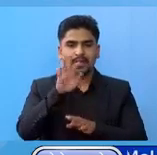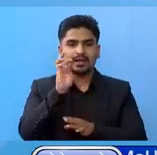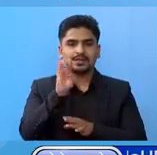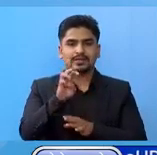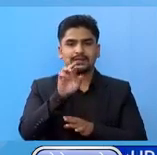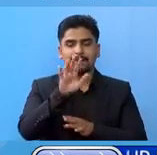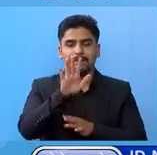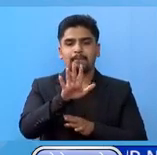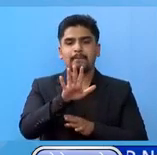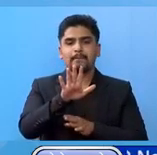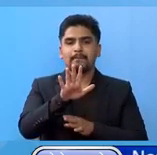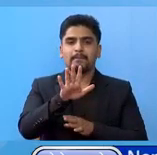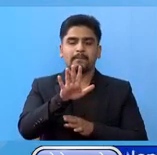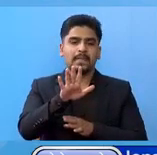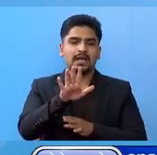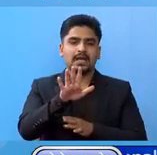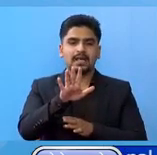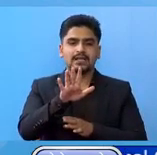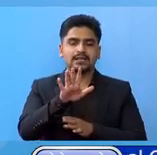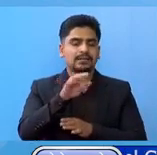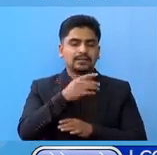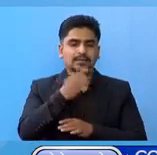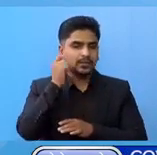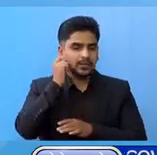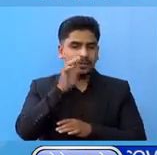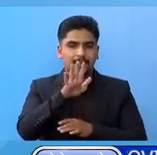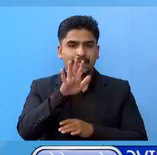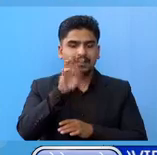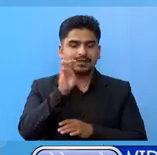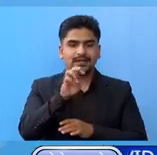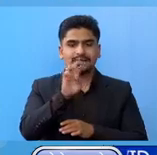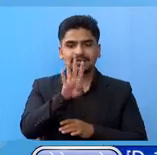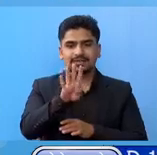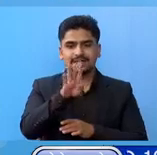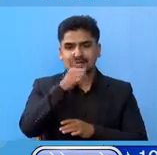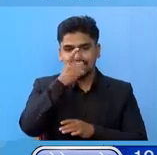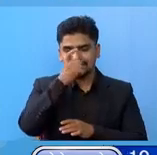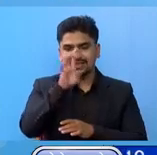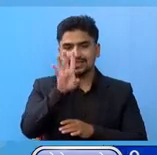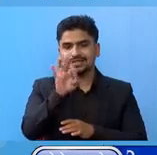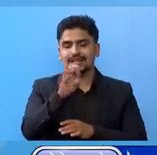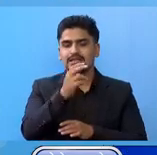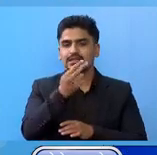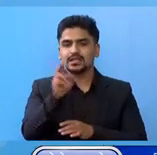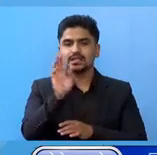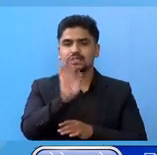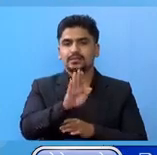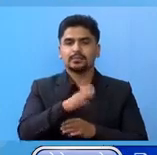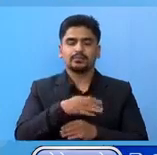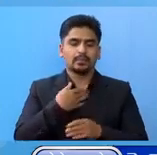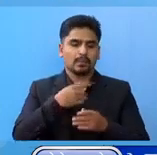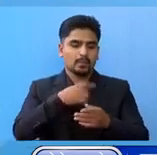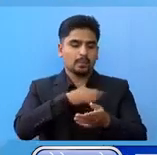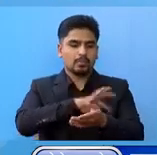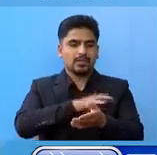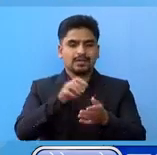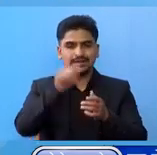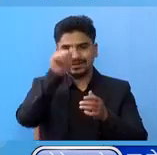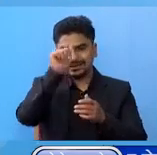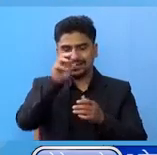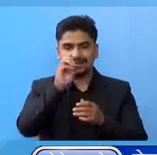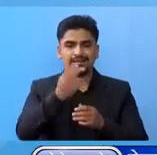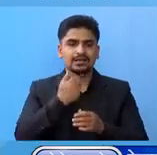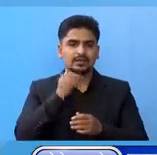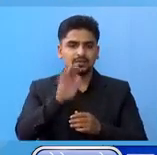,00440 छा। मा प्रादेशिक विवरण प्रस्तूत